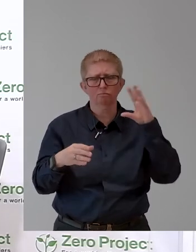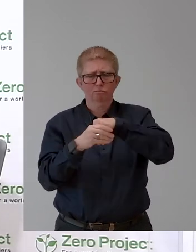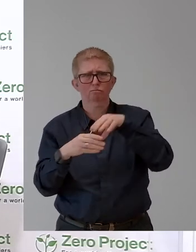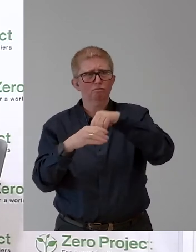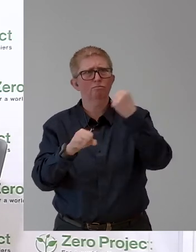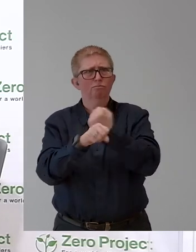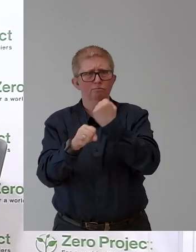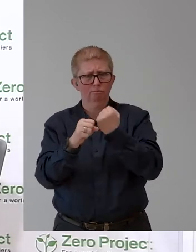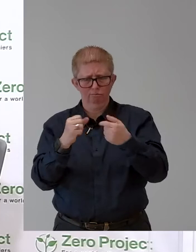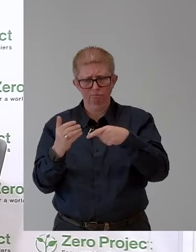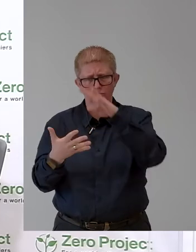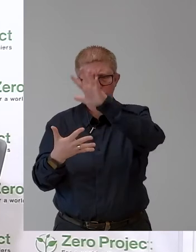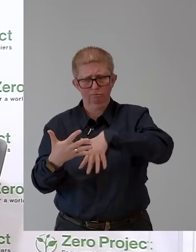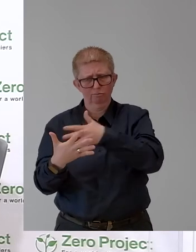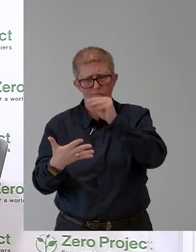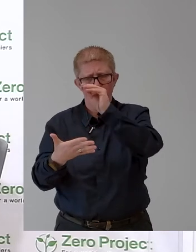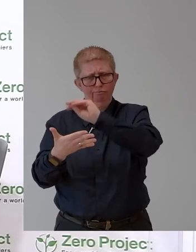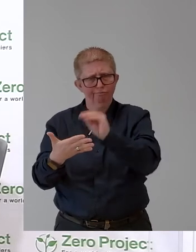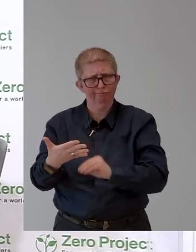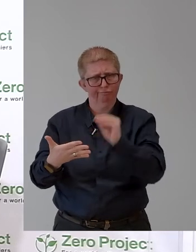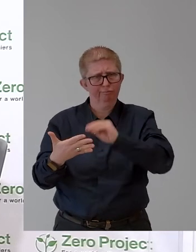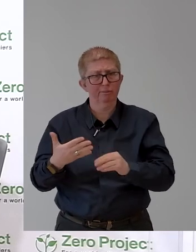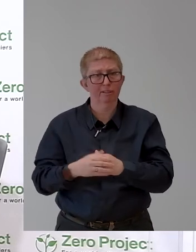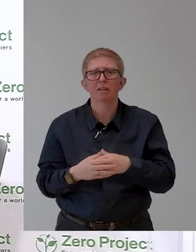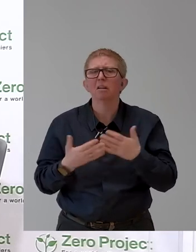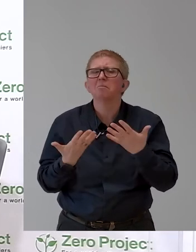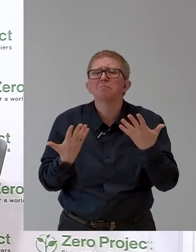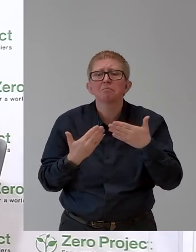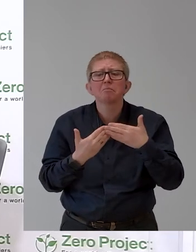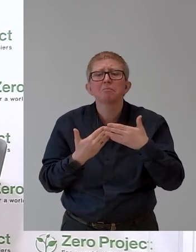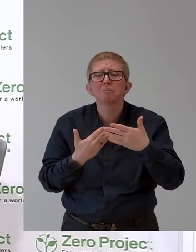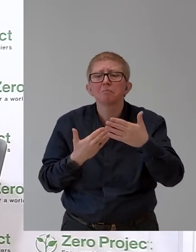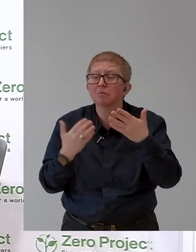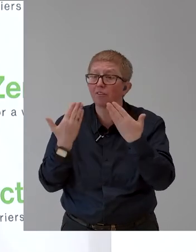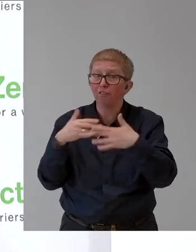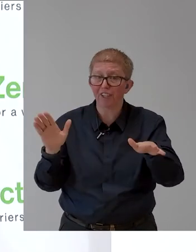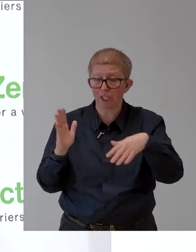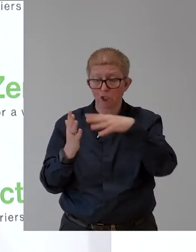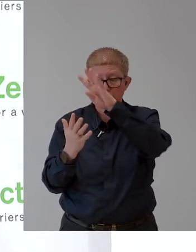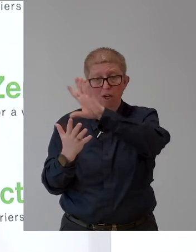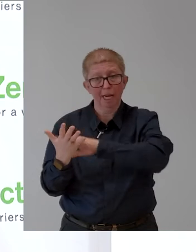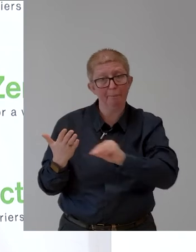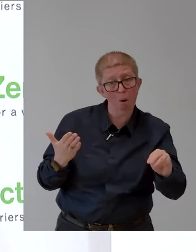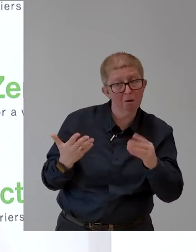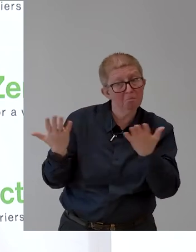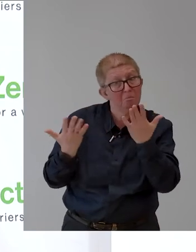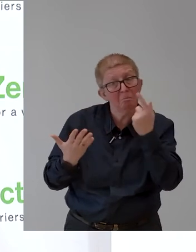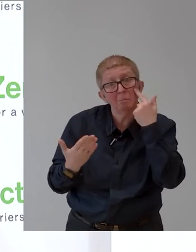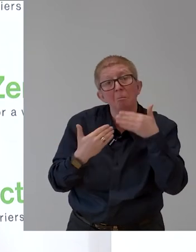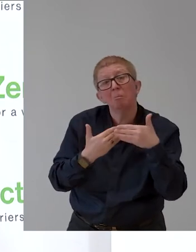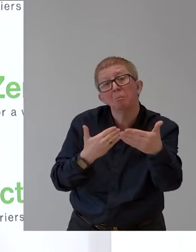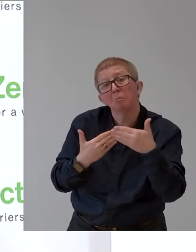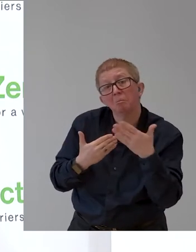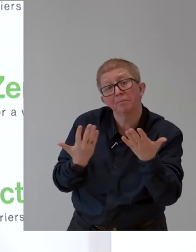Fertigstellung dieses Plans zu erwarten? Die Fertigstellung soll heuer noch erfolgen. Der Prozess wurde um ein Jahr